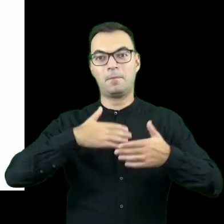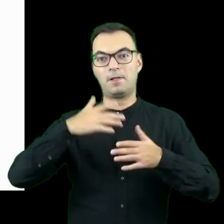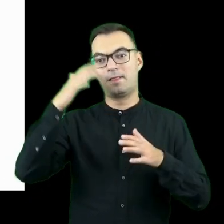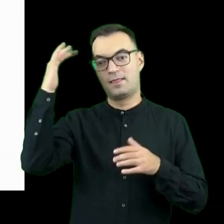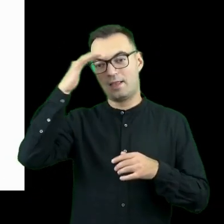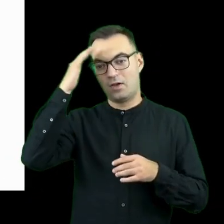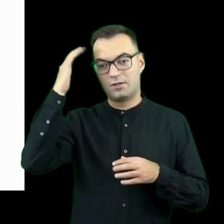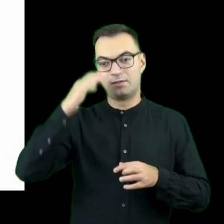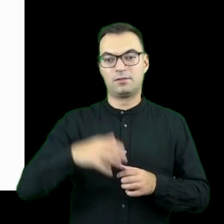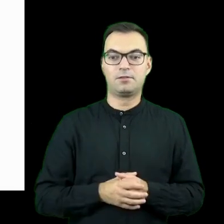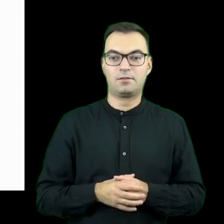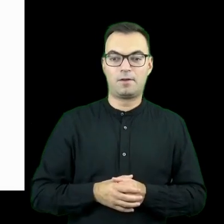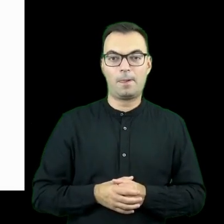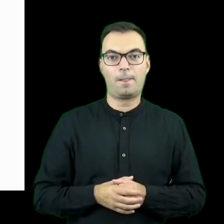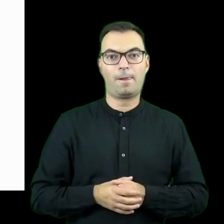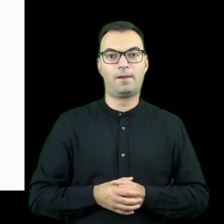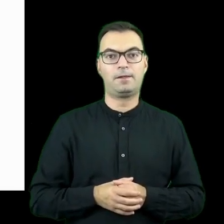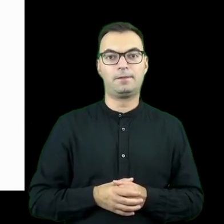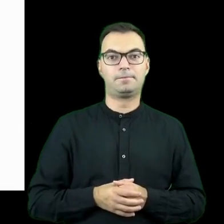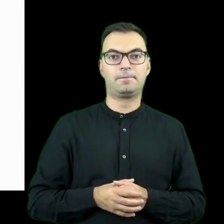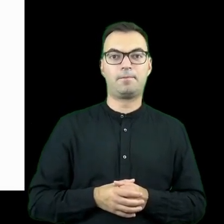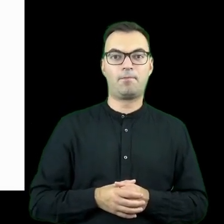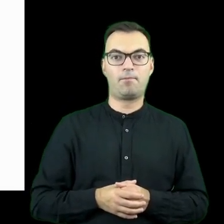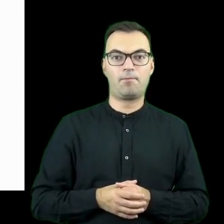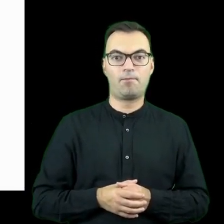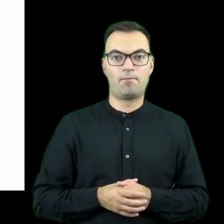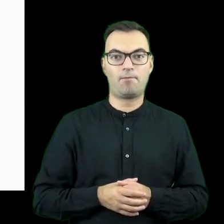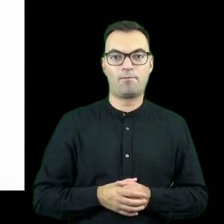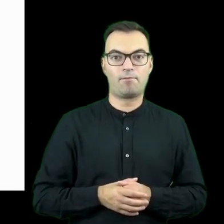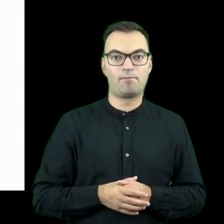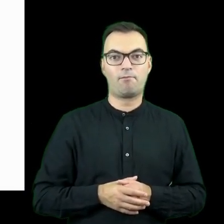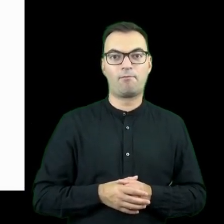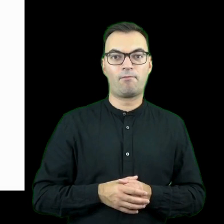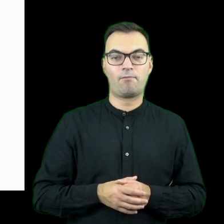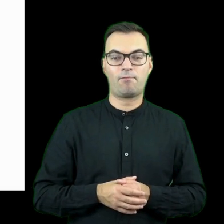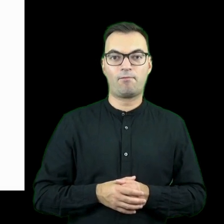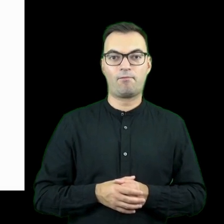teoretycznie nie wywodzi się od osoby